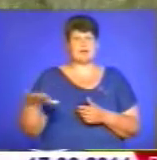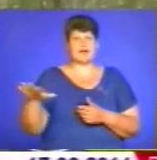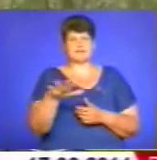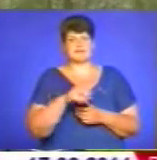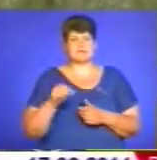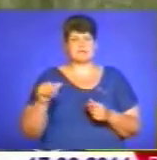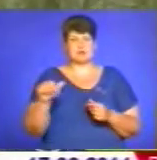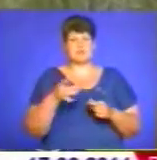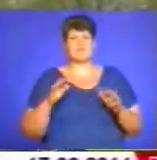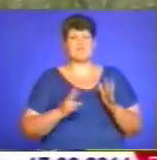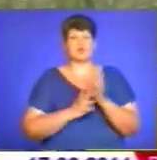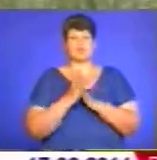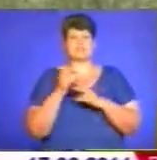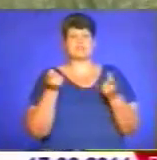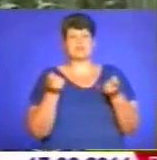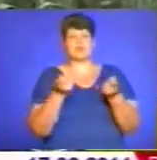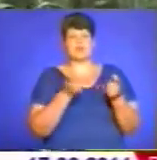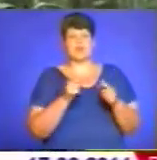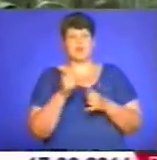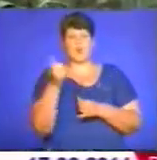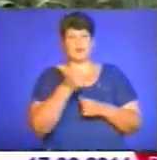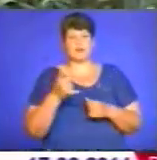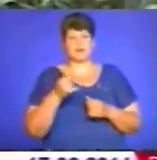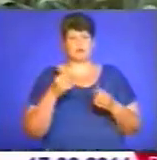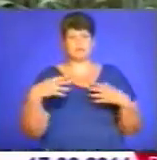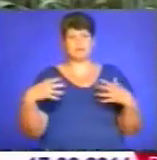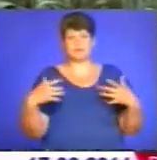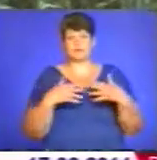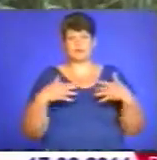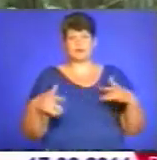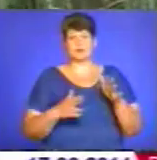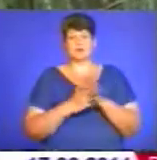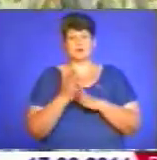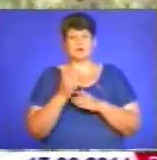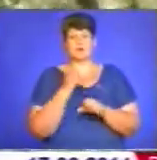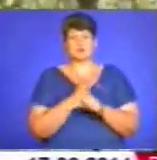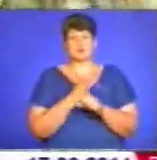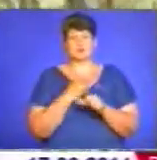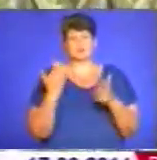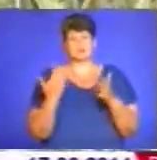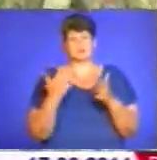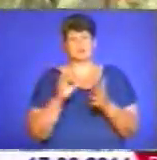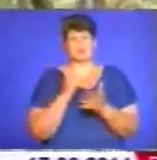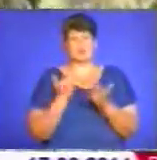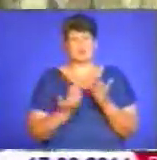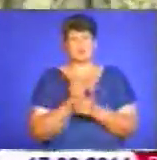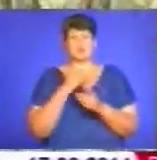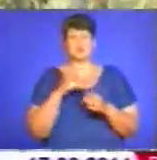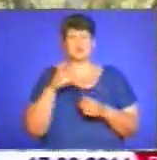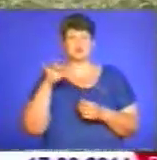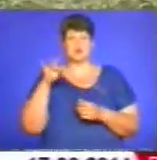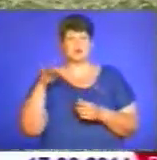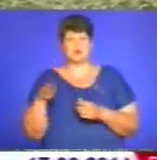вирощує зернові, олійні і технічні культури. Нем розроблені нові сорти озимої пшениці, гірчиці, ріпаку, зокрема